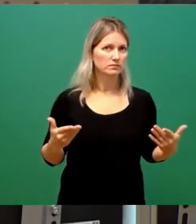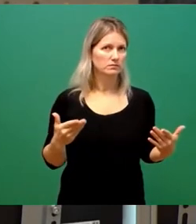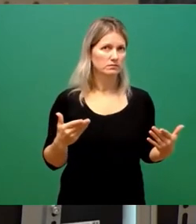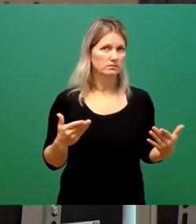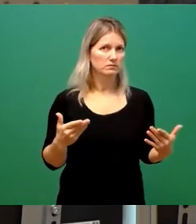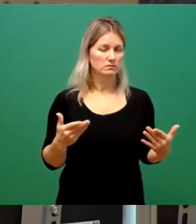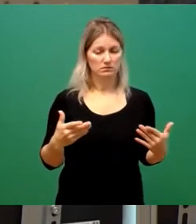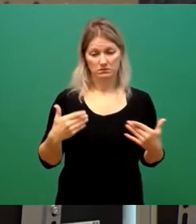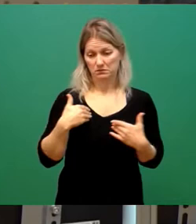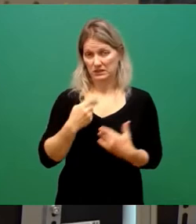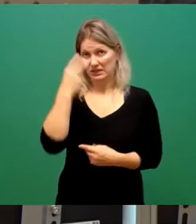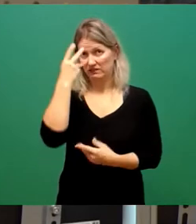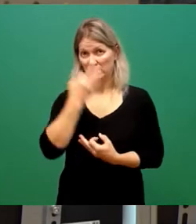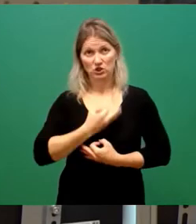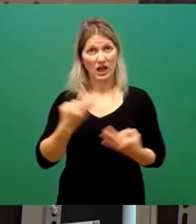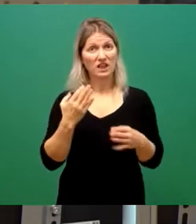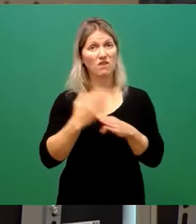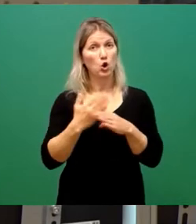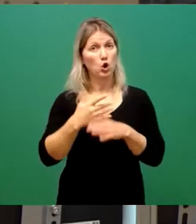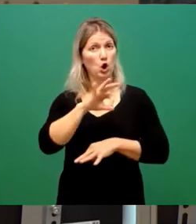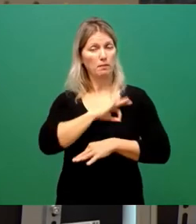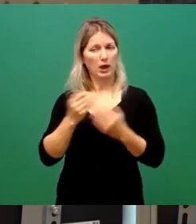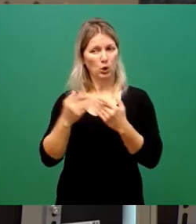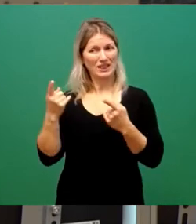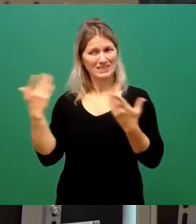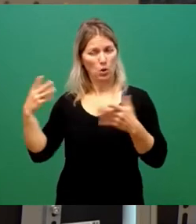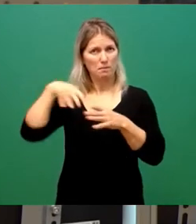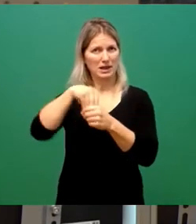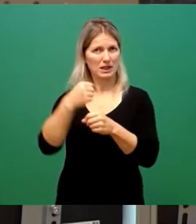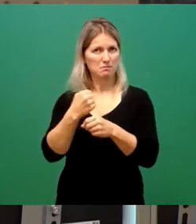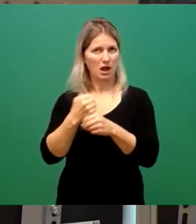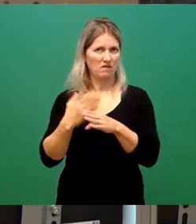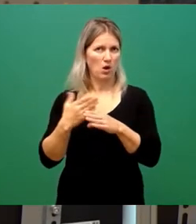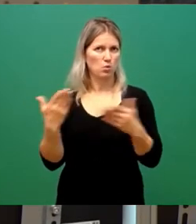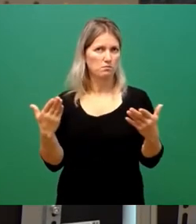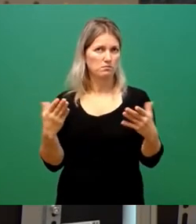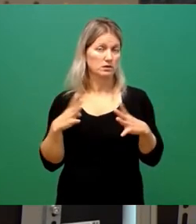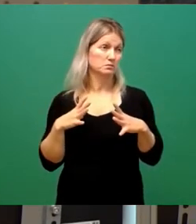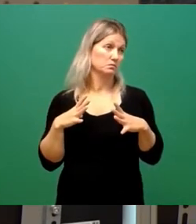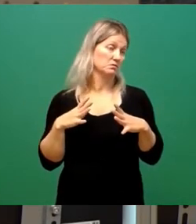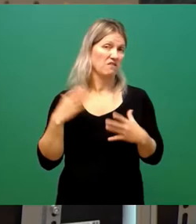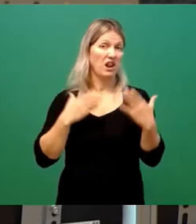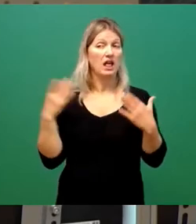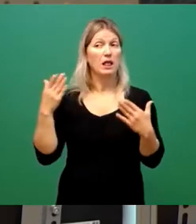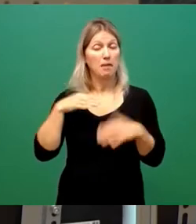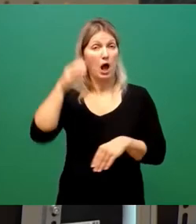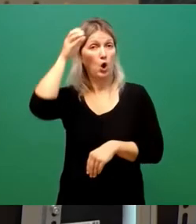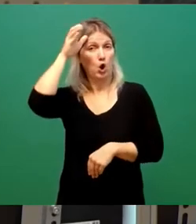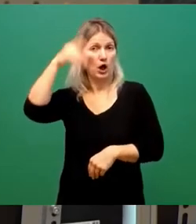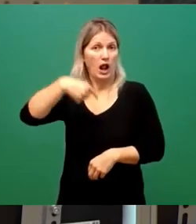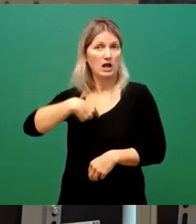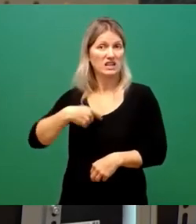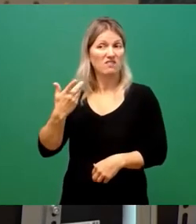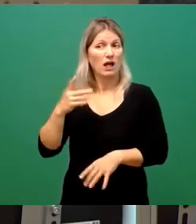verstehe nicht, warum die Grünen dieses Spiel mitmachen, aber vielleicht sind sie klüger als ich, vielleicht haben sie eine bessere